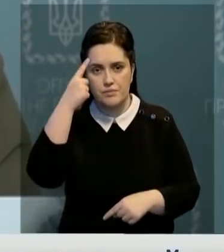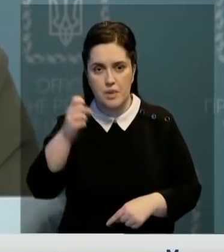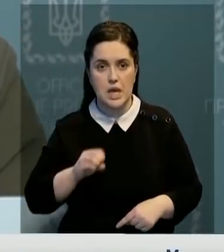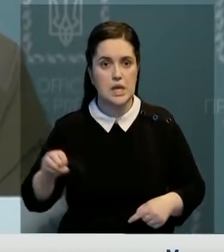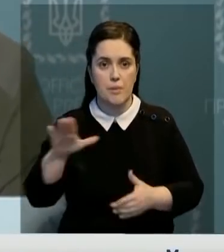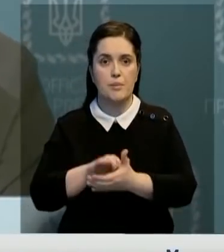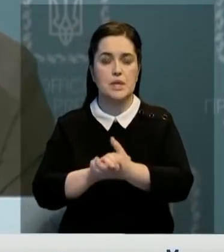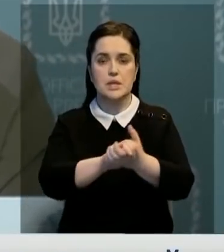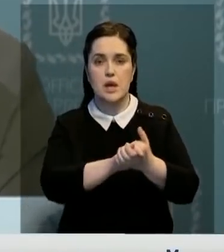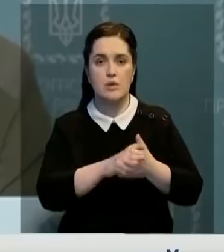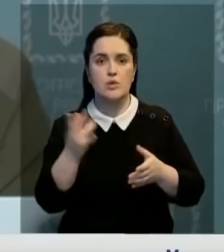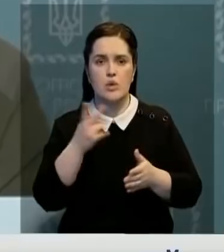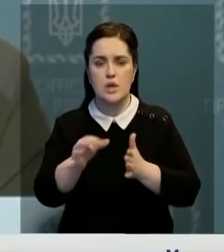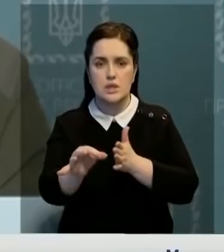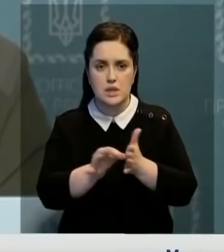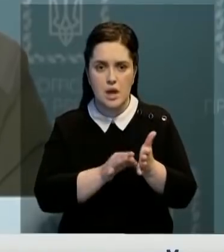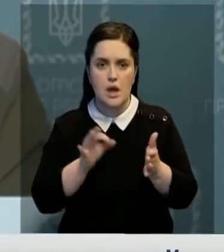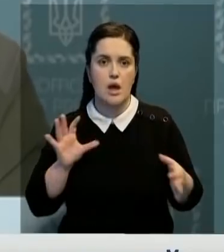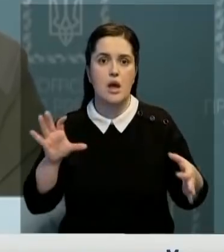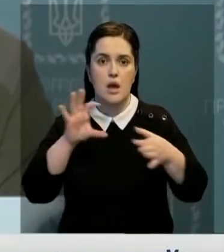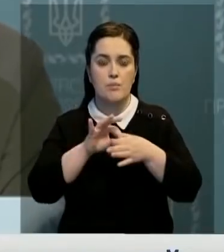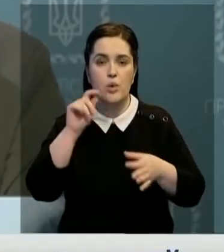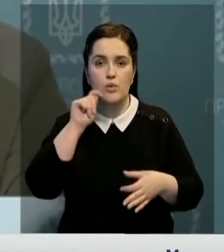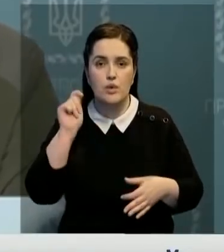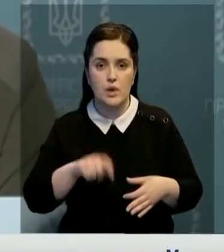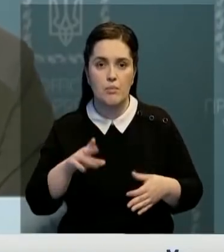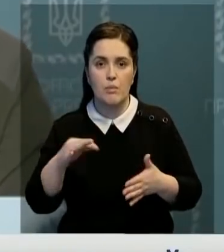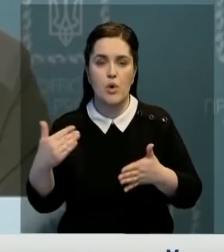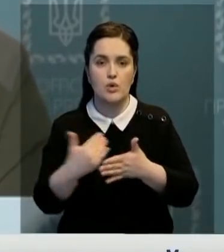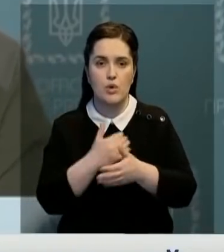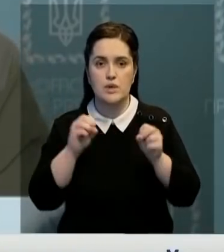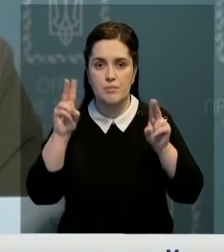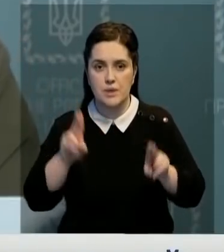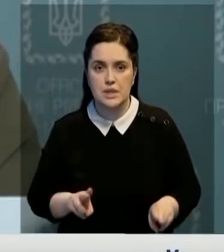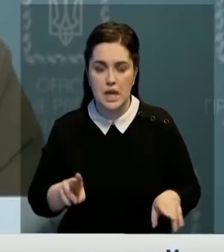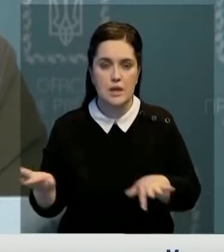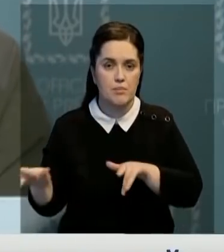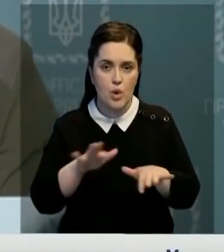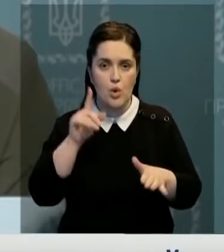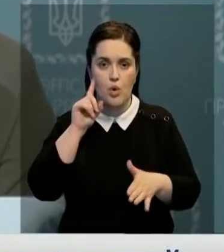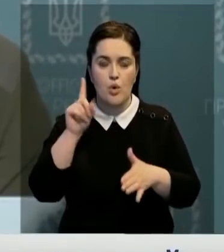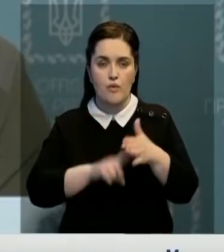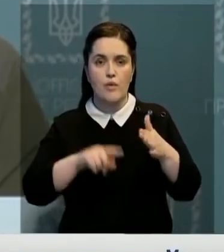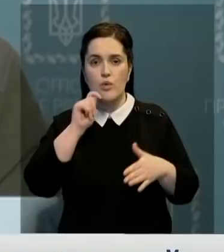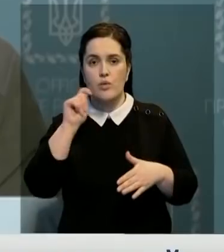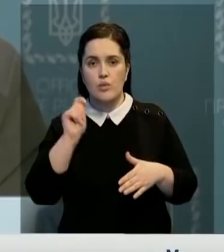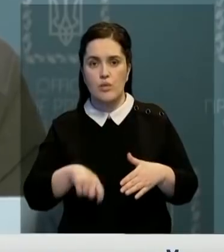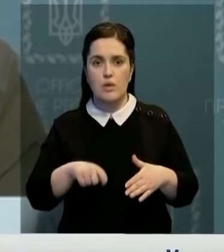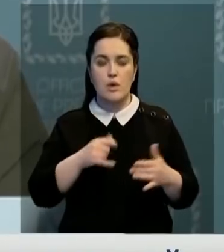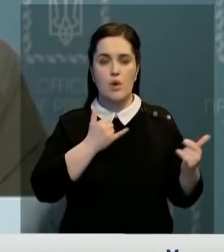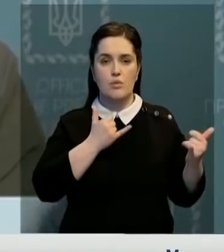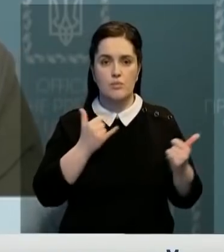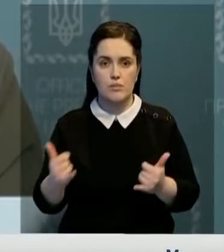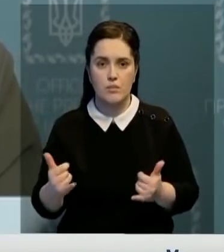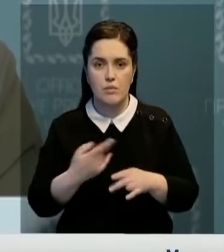Союзу относительно безотлагательного присоединения Украины по новой специальной процедуре. Уверен, что Украина это заслужила